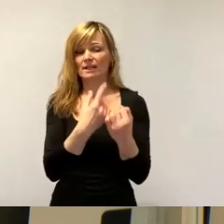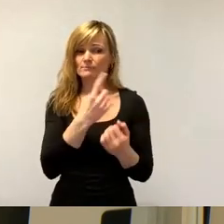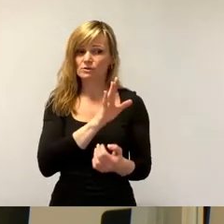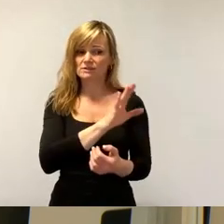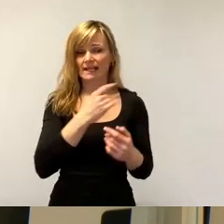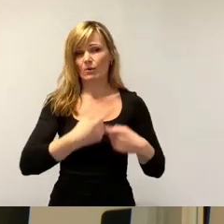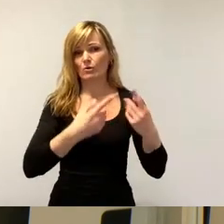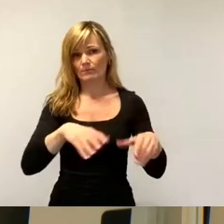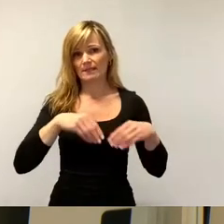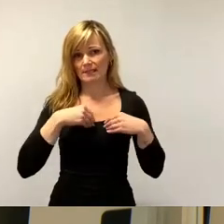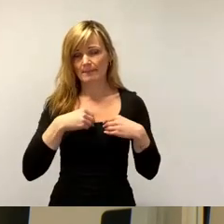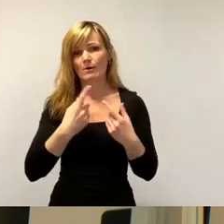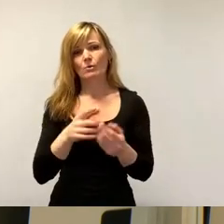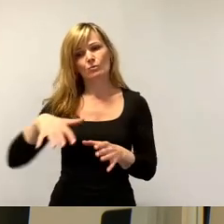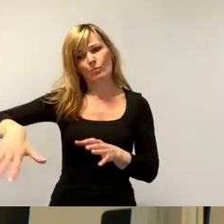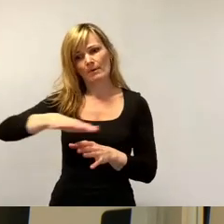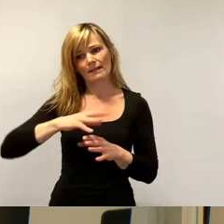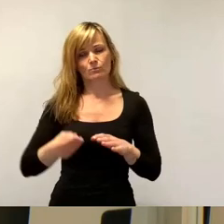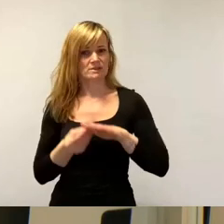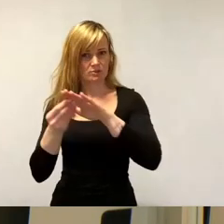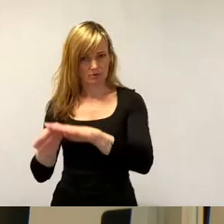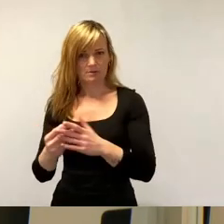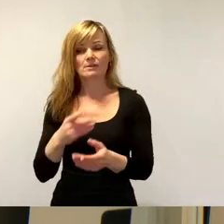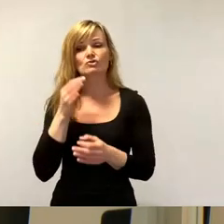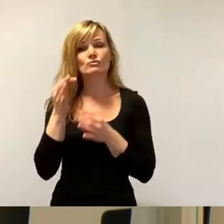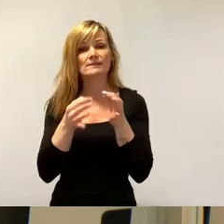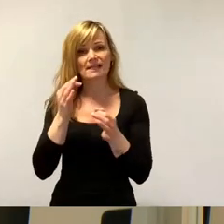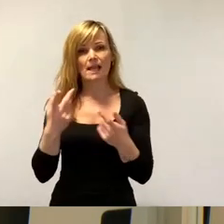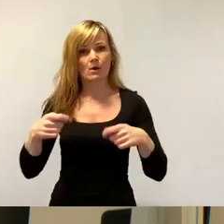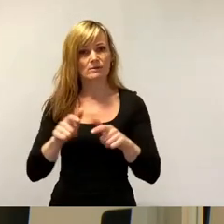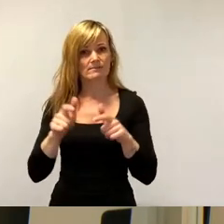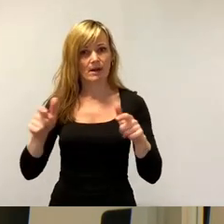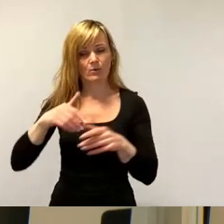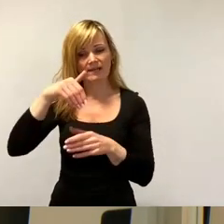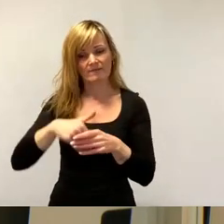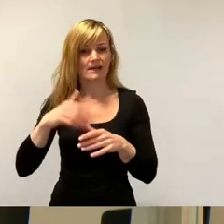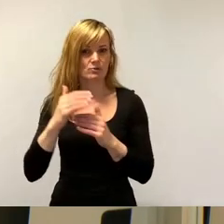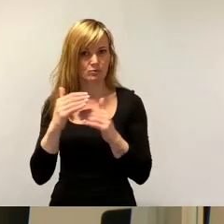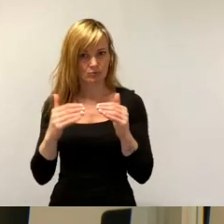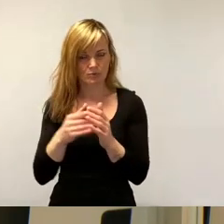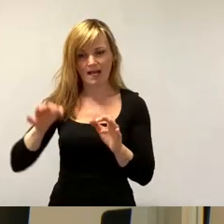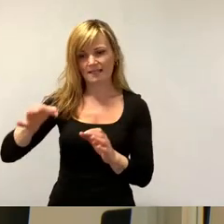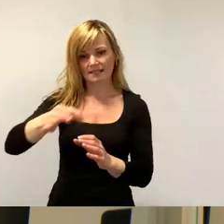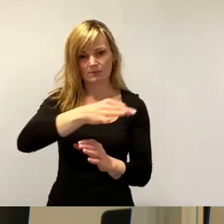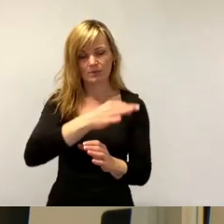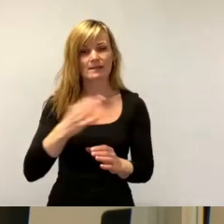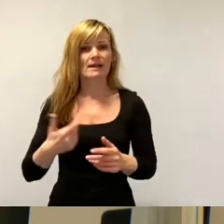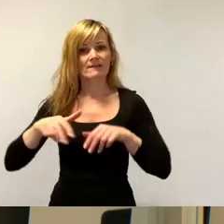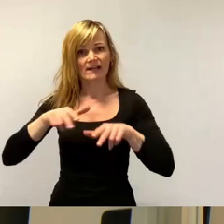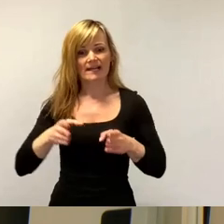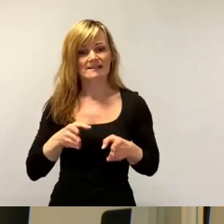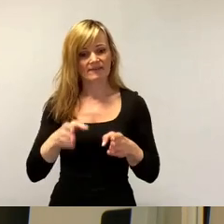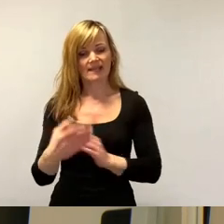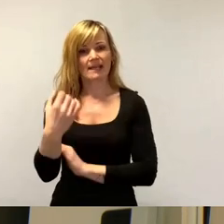das Umland unterstützen, insbesondere beim Ausbau der Infrastruktur um die Ansiedlung herum. Und da gehören Verkehrswege dazu, Energie, Wasser,